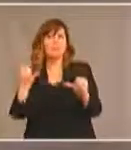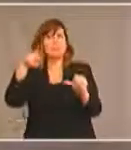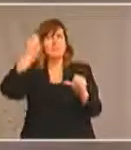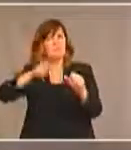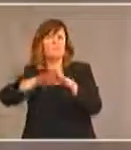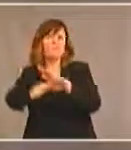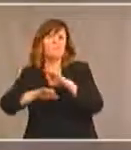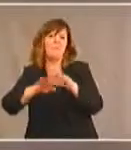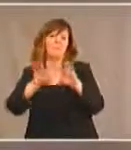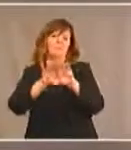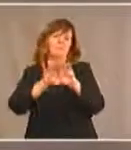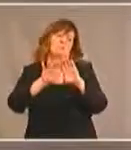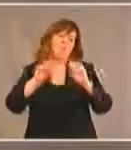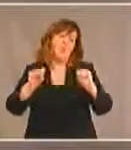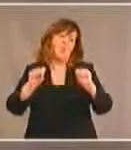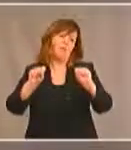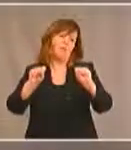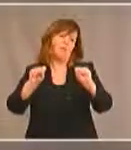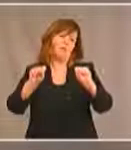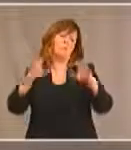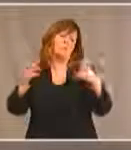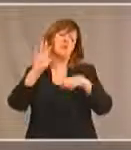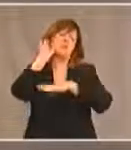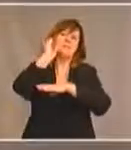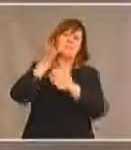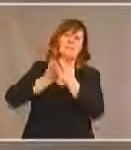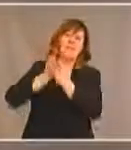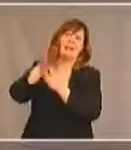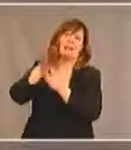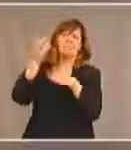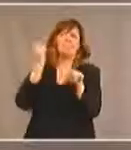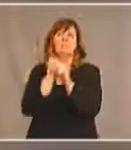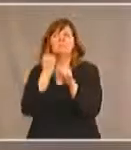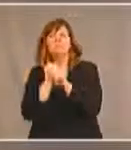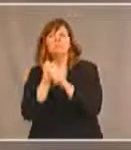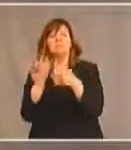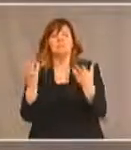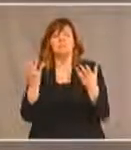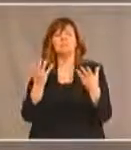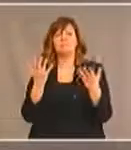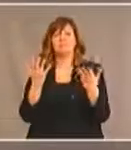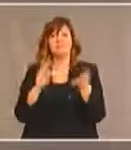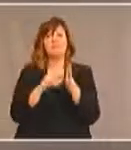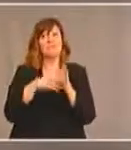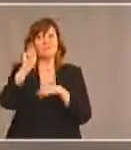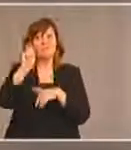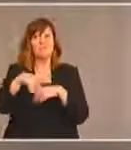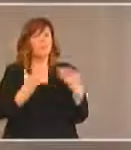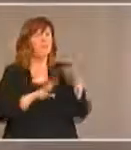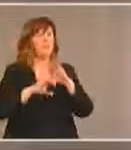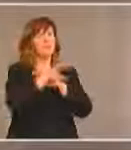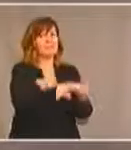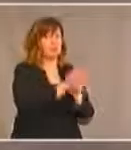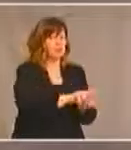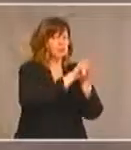un diplôme ou une spécialisation dans un métier et donc il faudra investir dans les ressources et